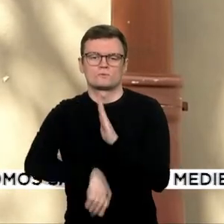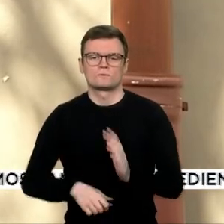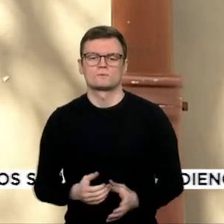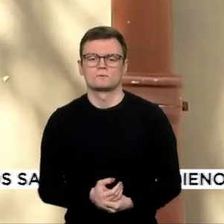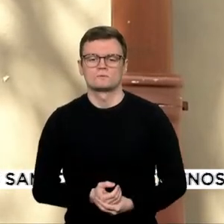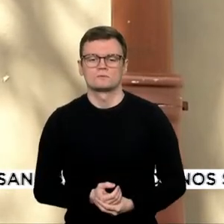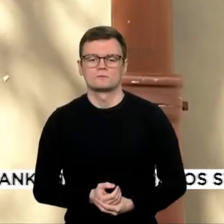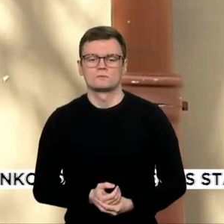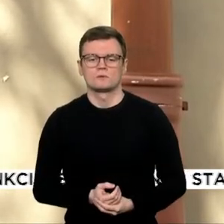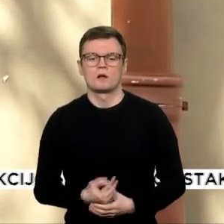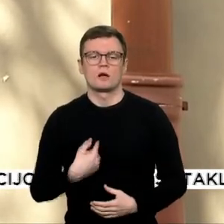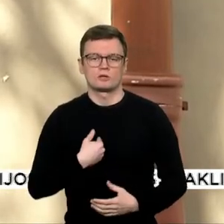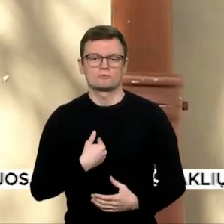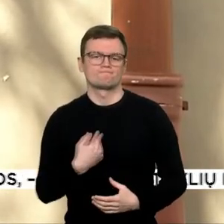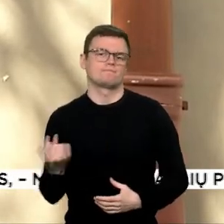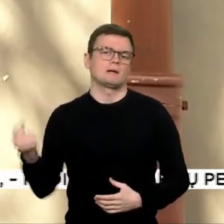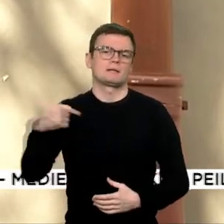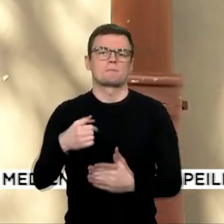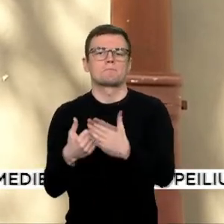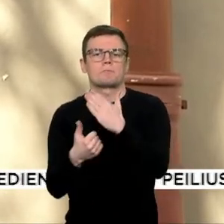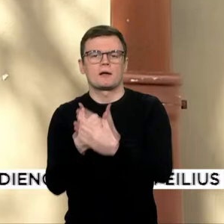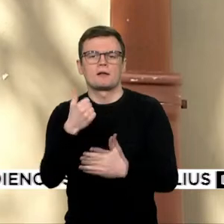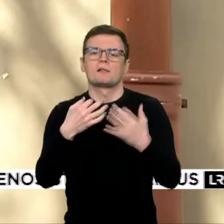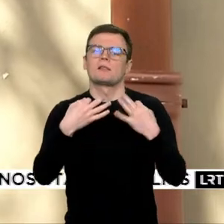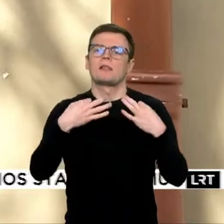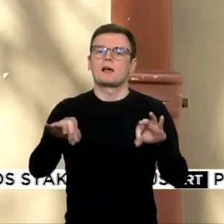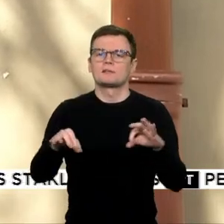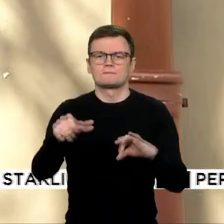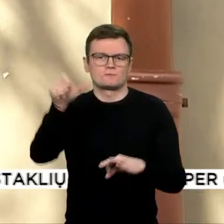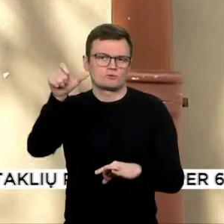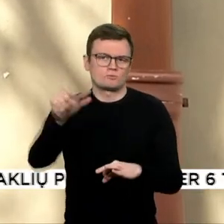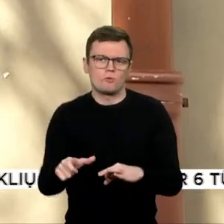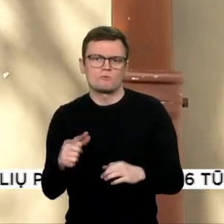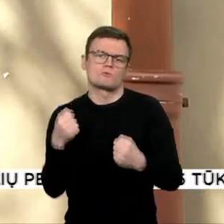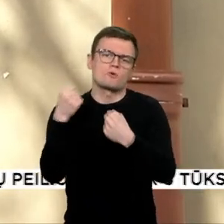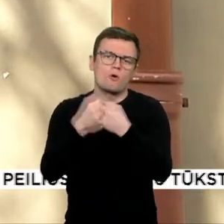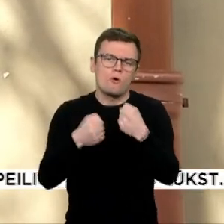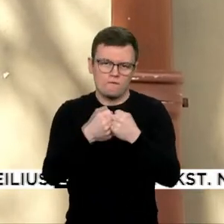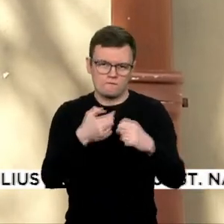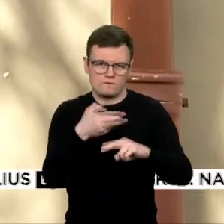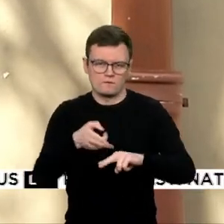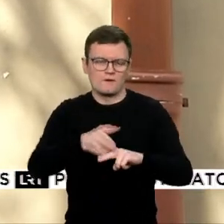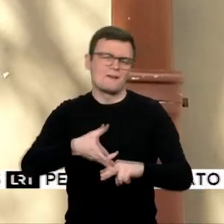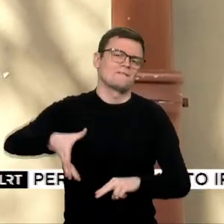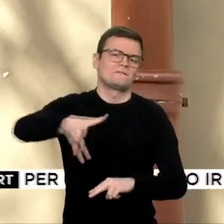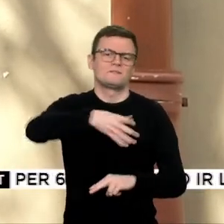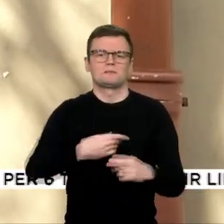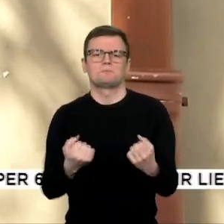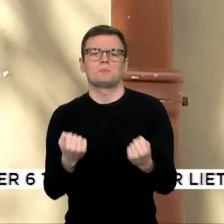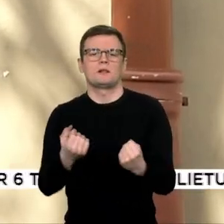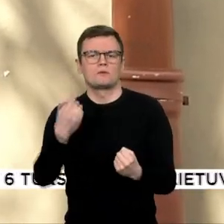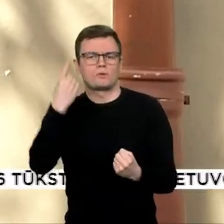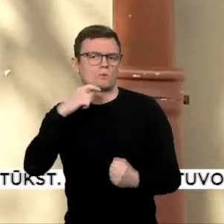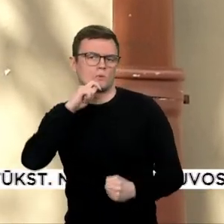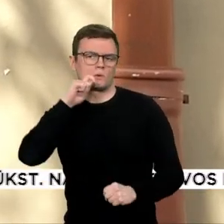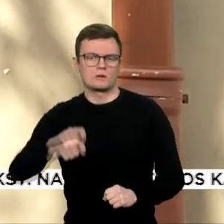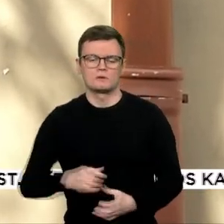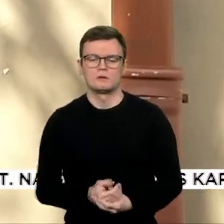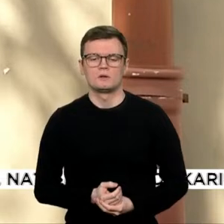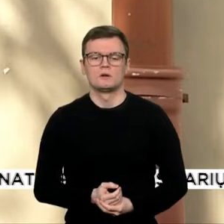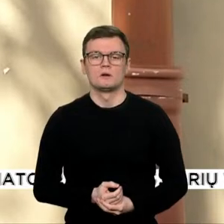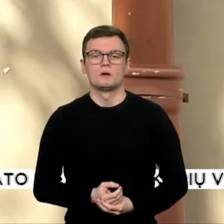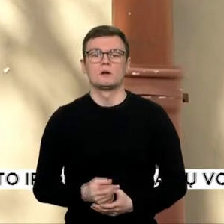vienas, yra pasirengę remti Ukrainą visomis priemonėmis. Ir ypatingai drąsų žmonės yra